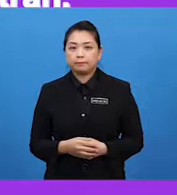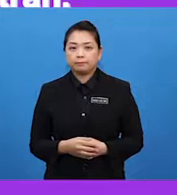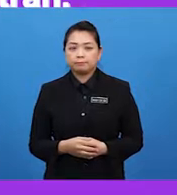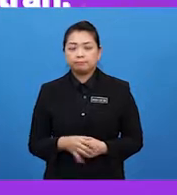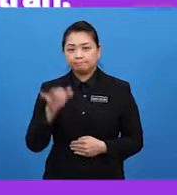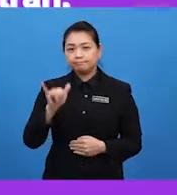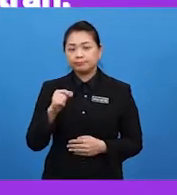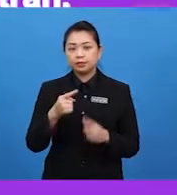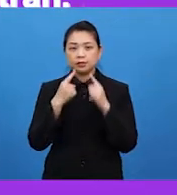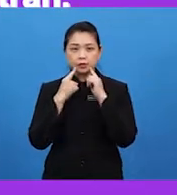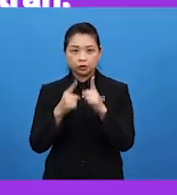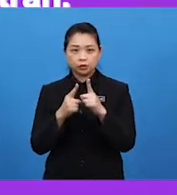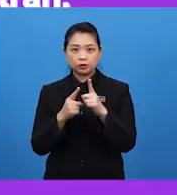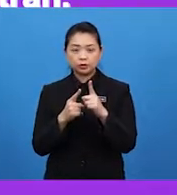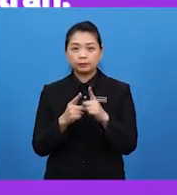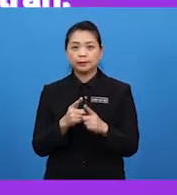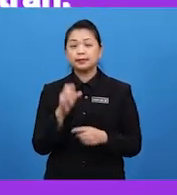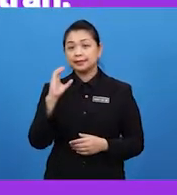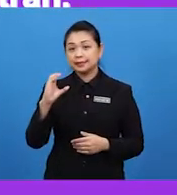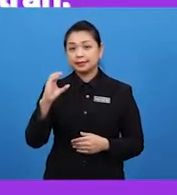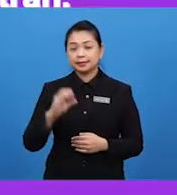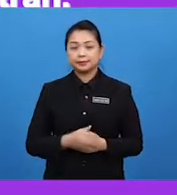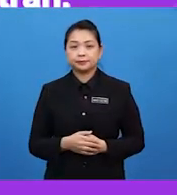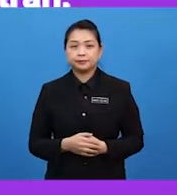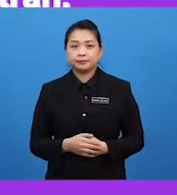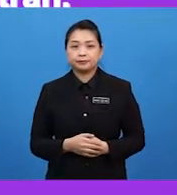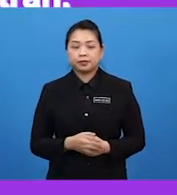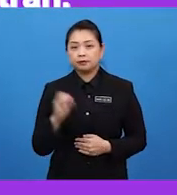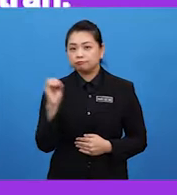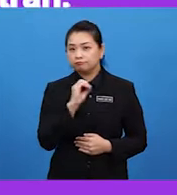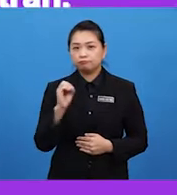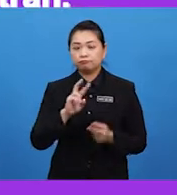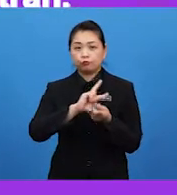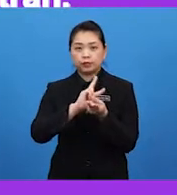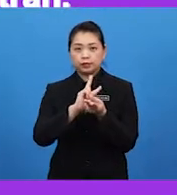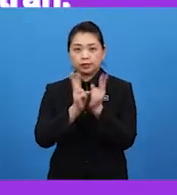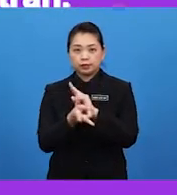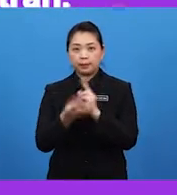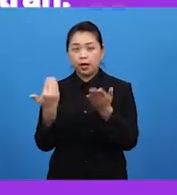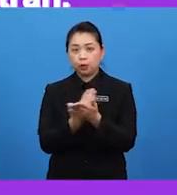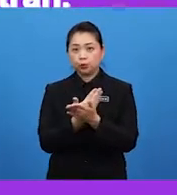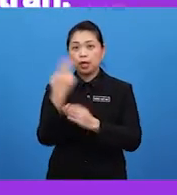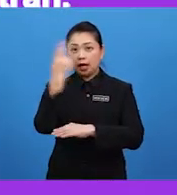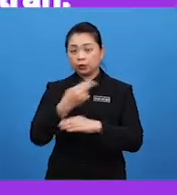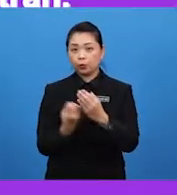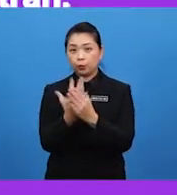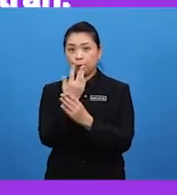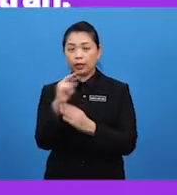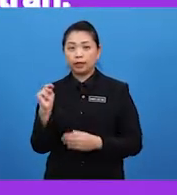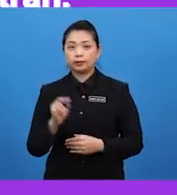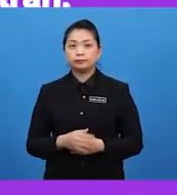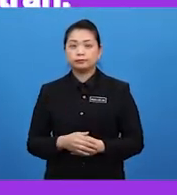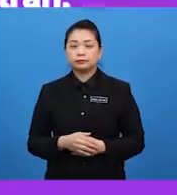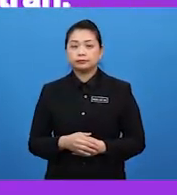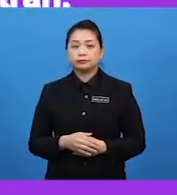Ya, anda benar C jawapannya Tiada variasi baru terhadap tumbuhan Pendubungan